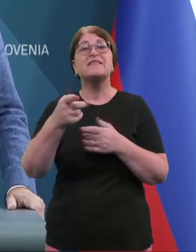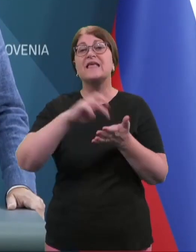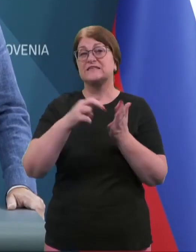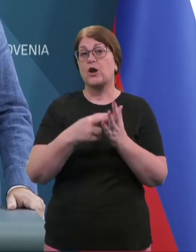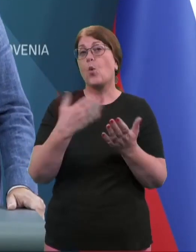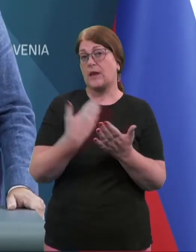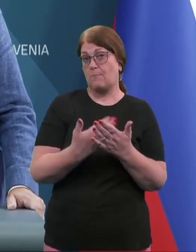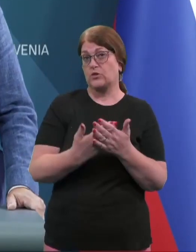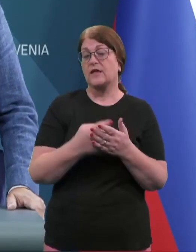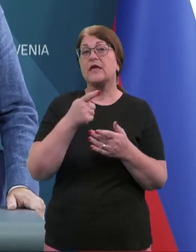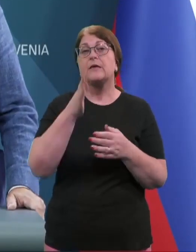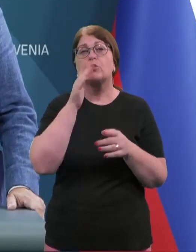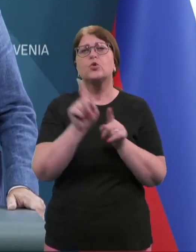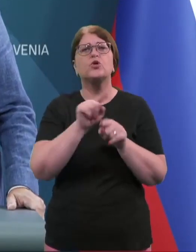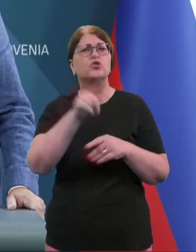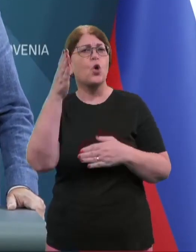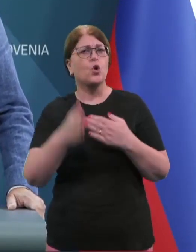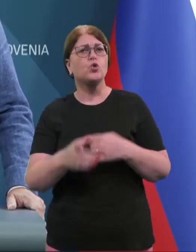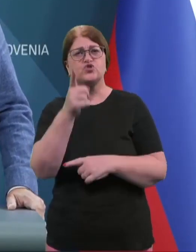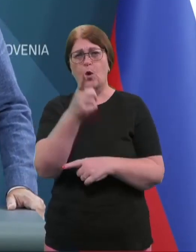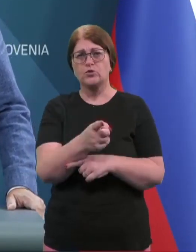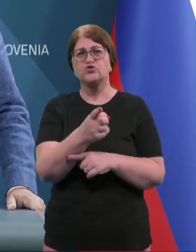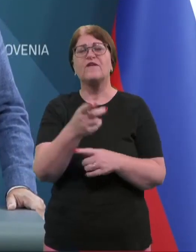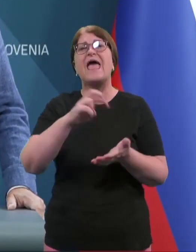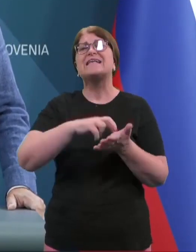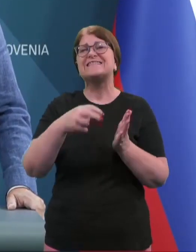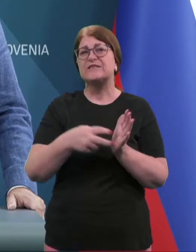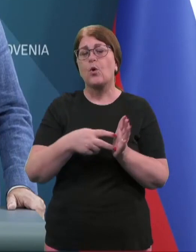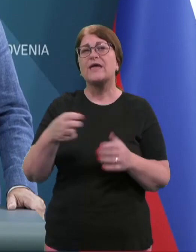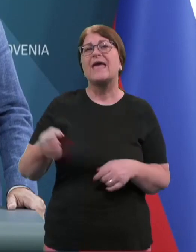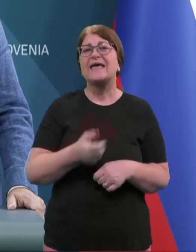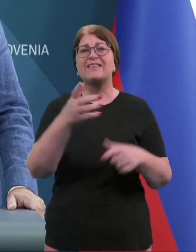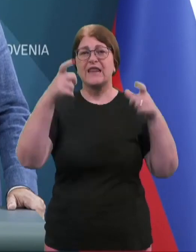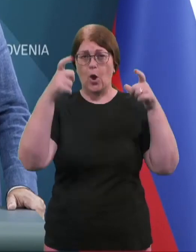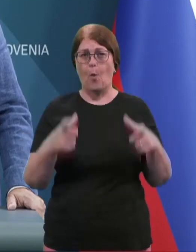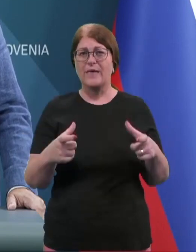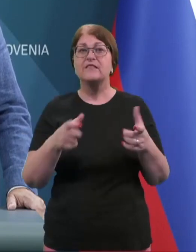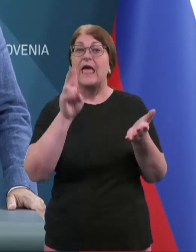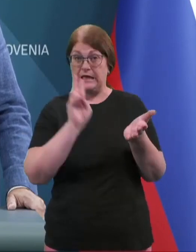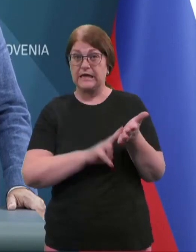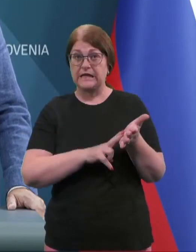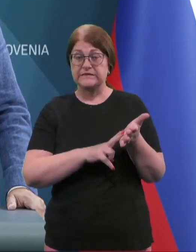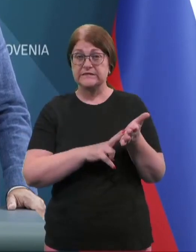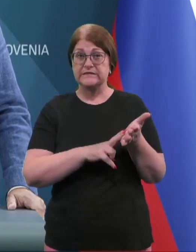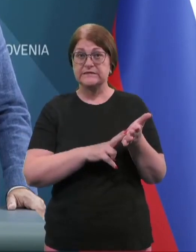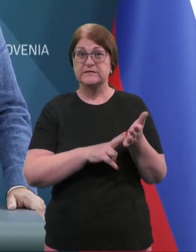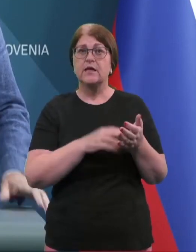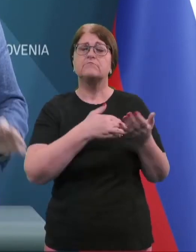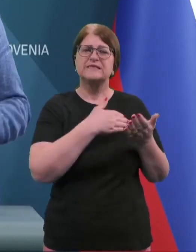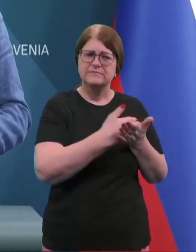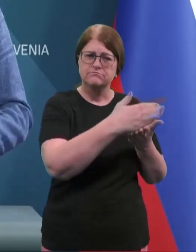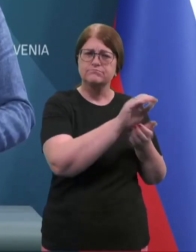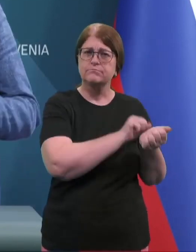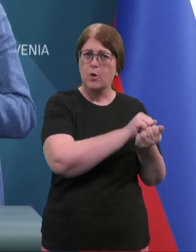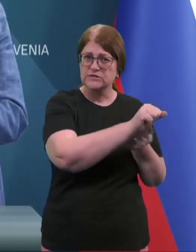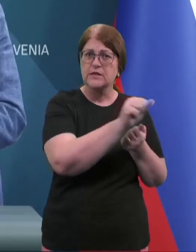podlage, kjer bojo dejansko potem tudi dokončne odločitve stroke, kateri objekti hrejo resnično v odstranitev